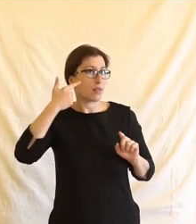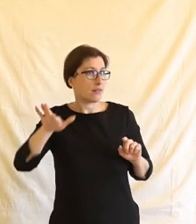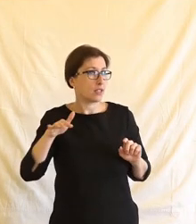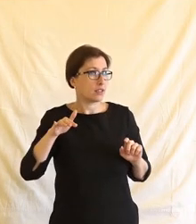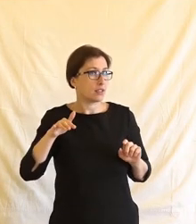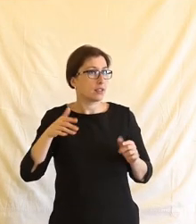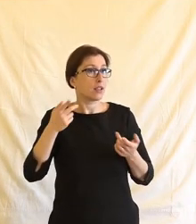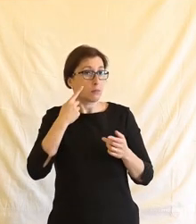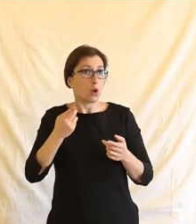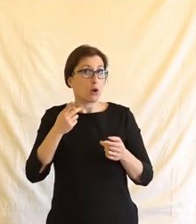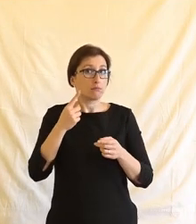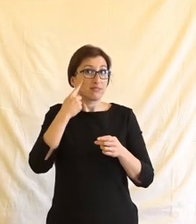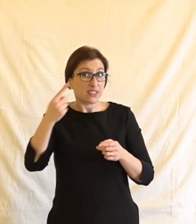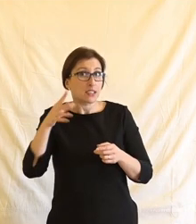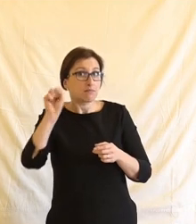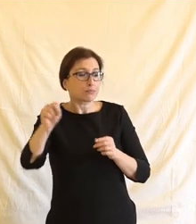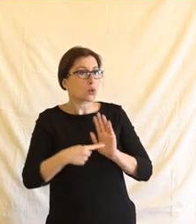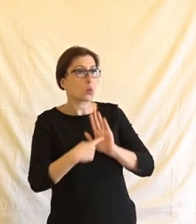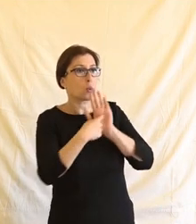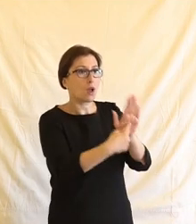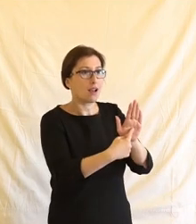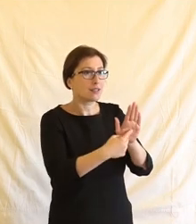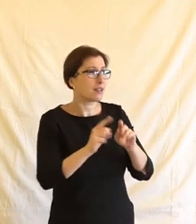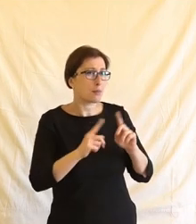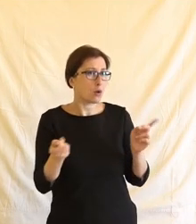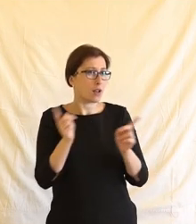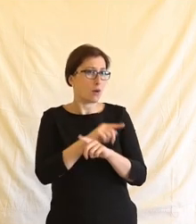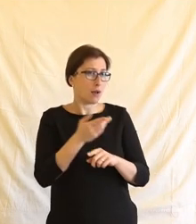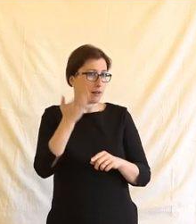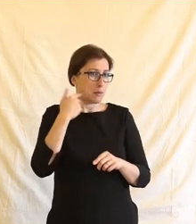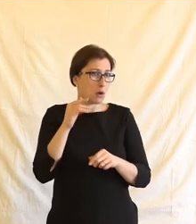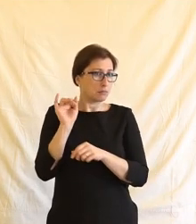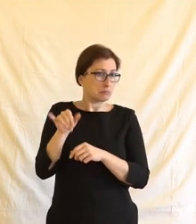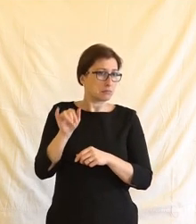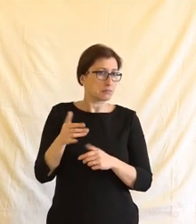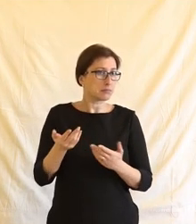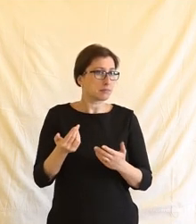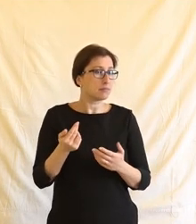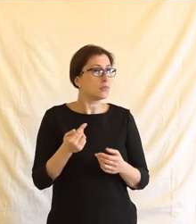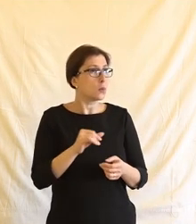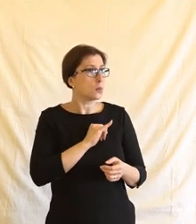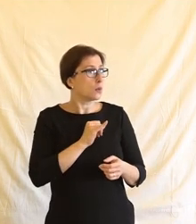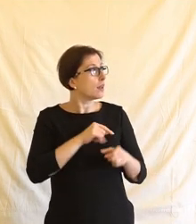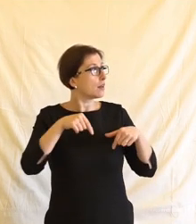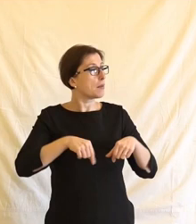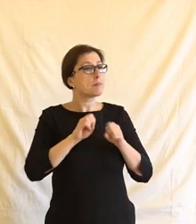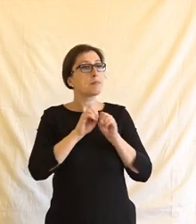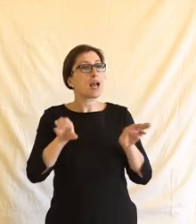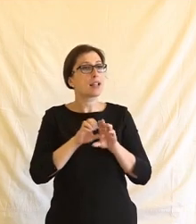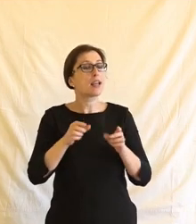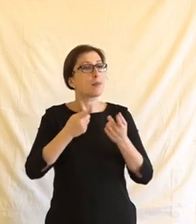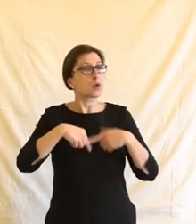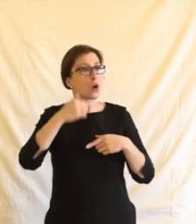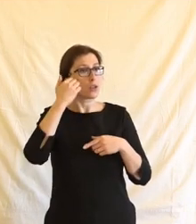se něco odhalilo a zlepšilo, nebo naopak, jaký na to máte pohled, když už tento toto kolokvium se jmenuje média a lidská práva v